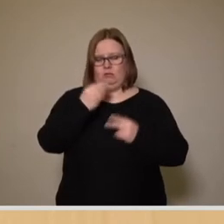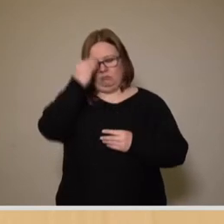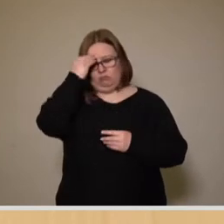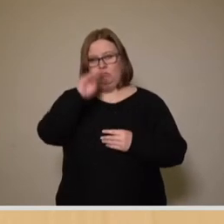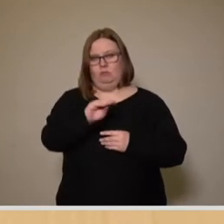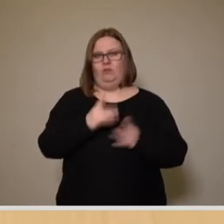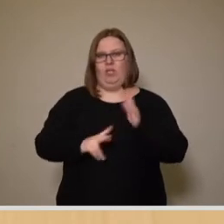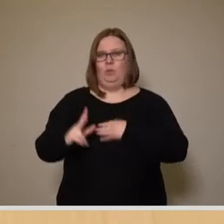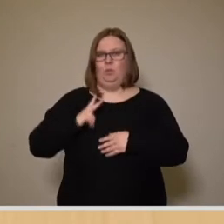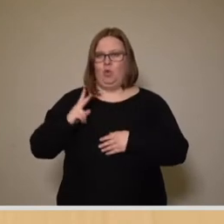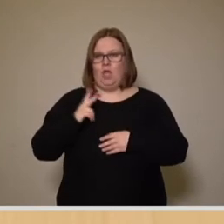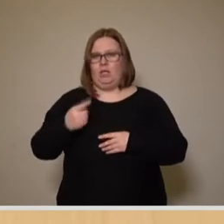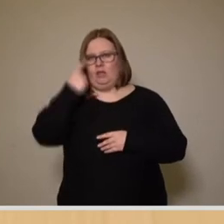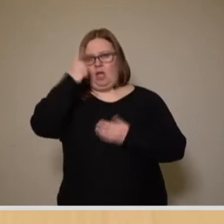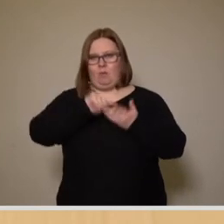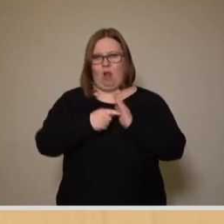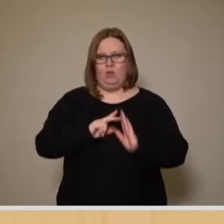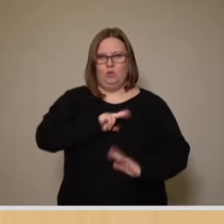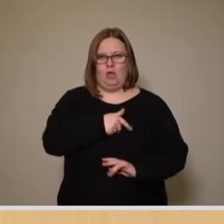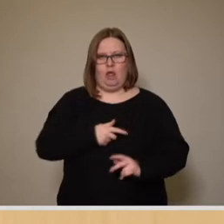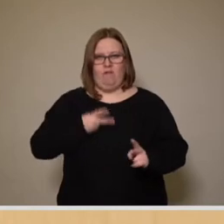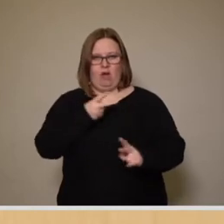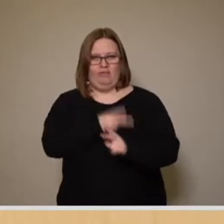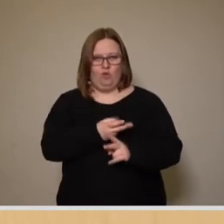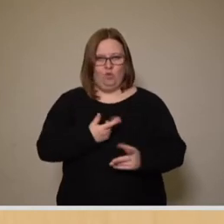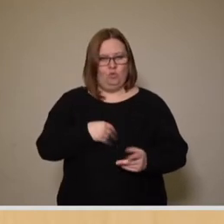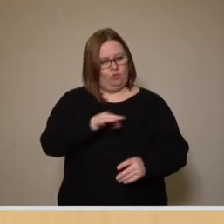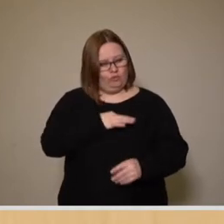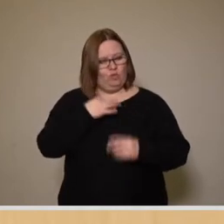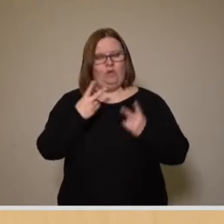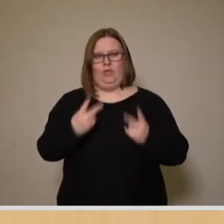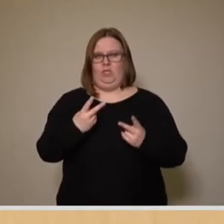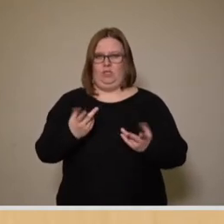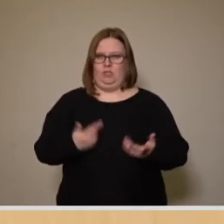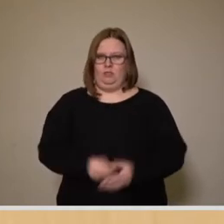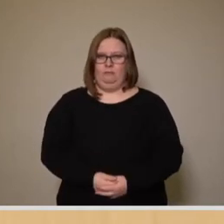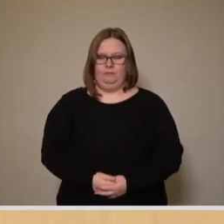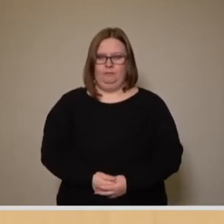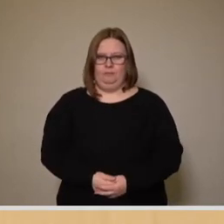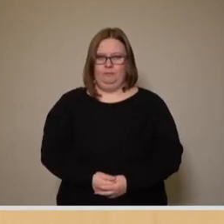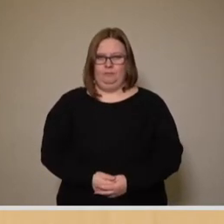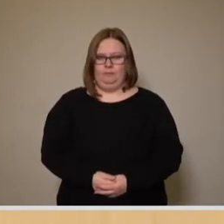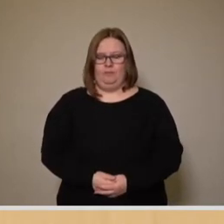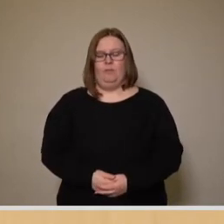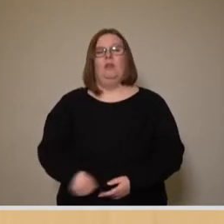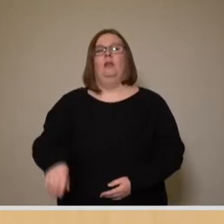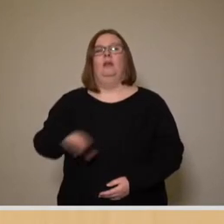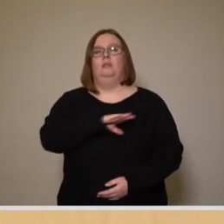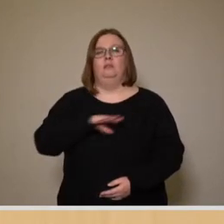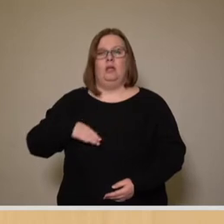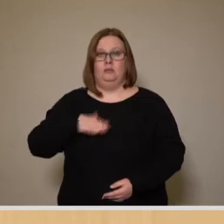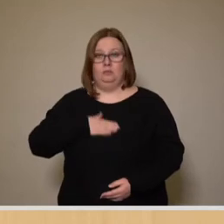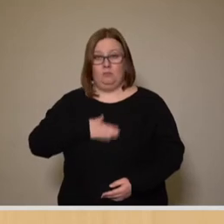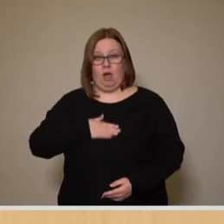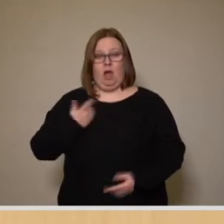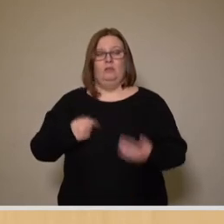Moderne als Denkmal der sozialen Verantwortung, stand für uns nie in Frage. Im Sachsenbad waren neben